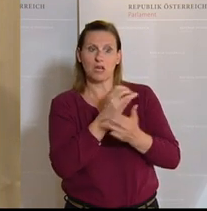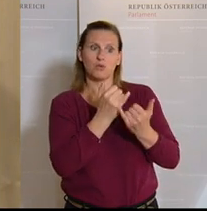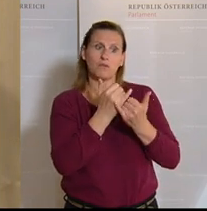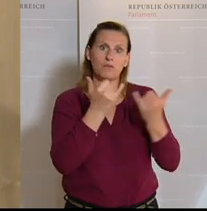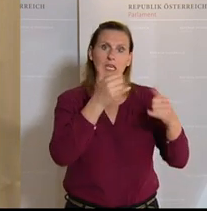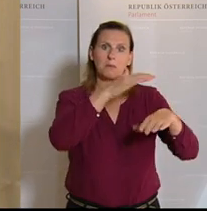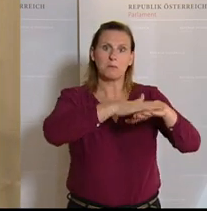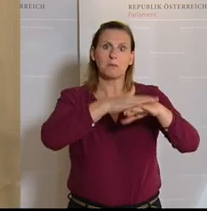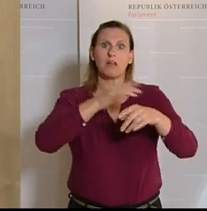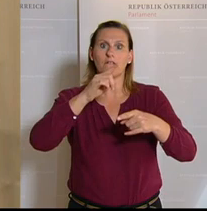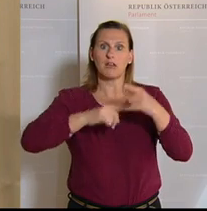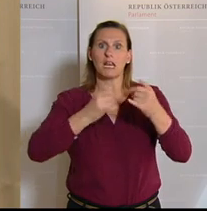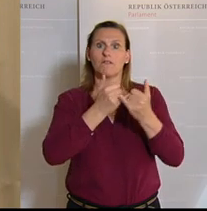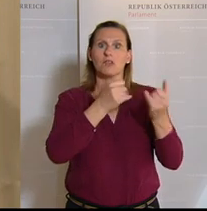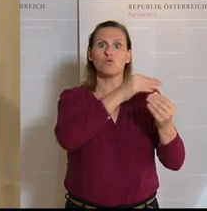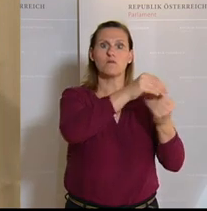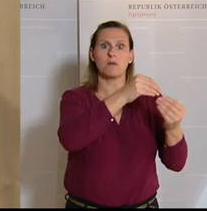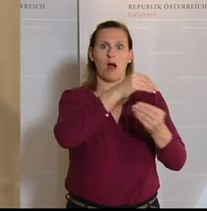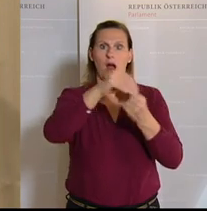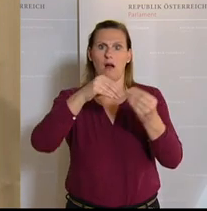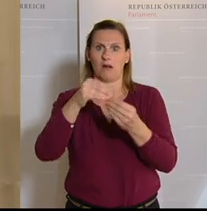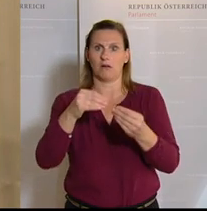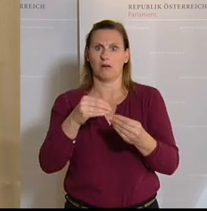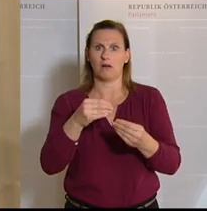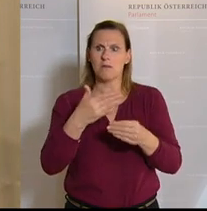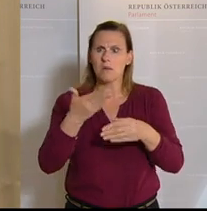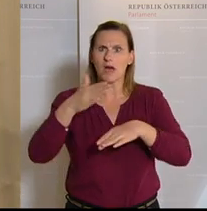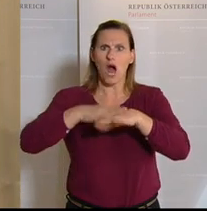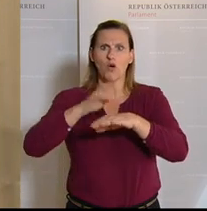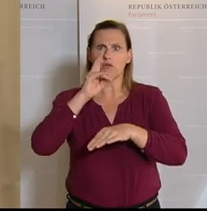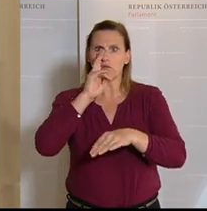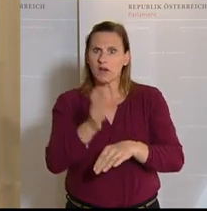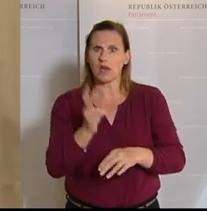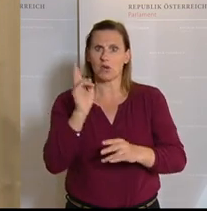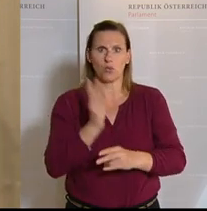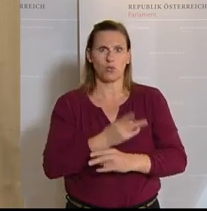festgestellten Fehlern umgeht. Frecher geht es wohl nicht mehr.